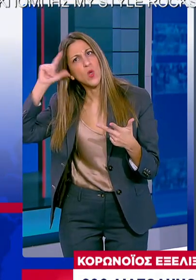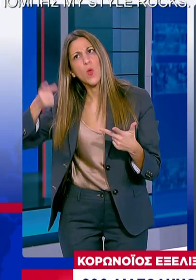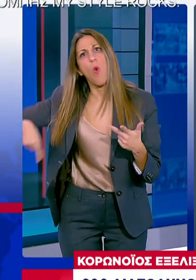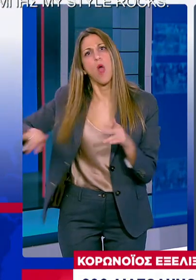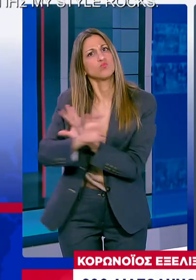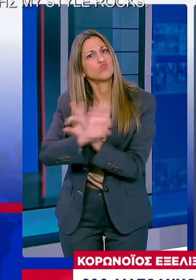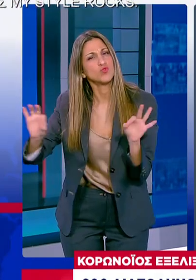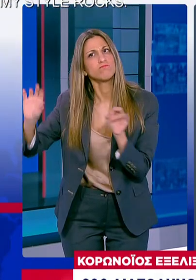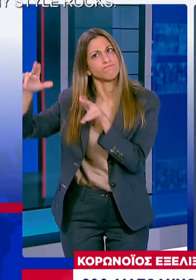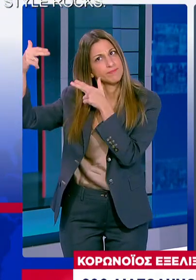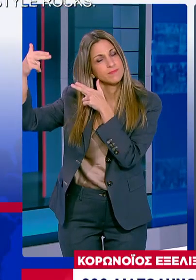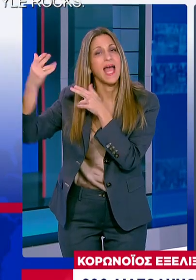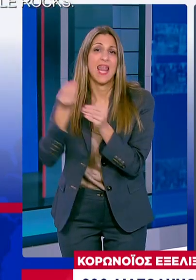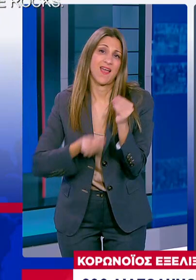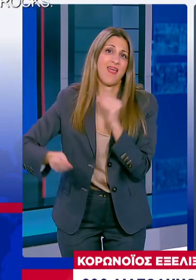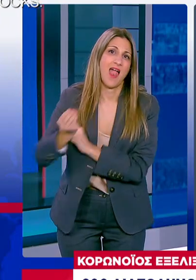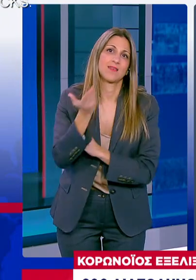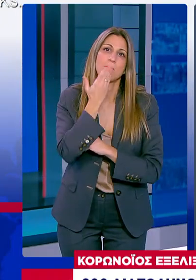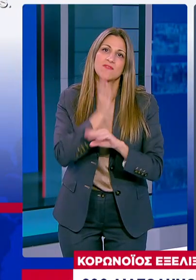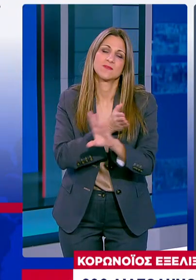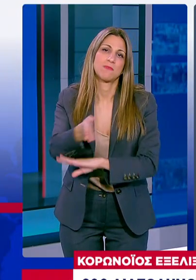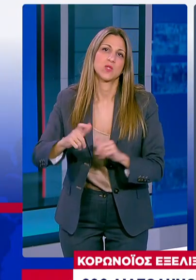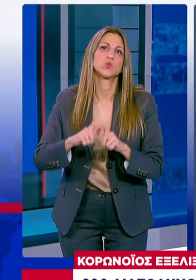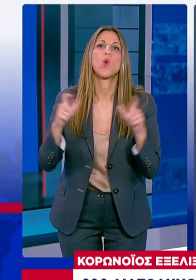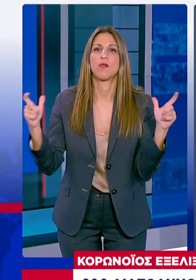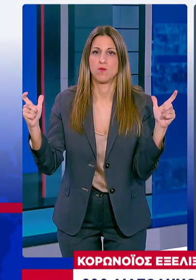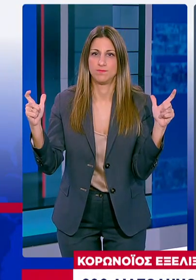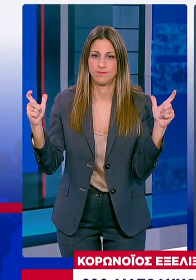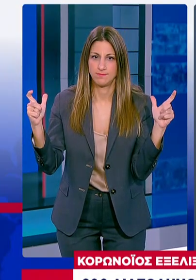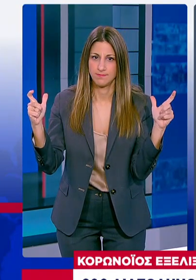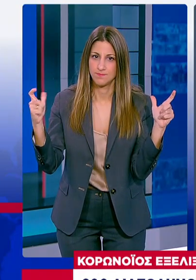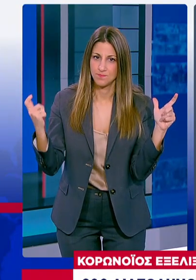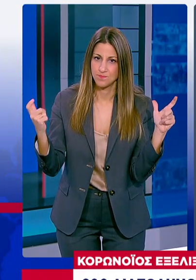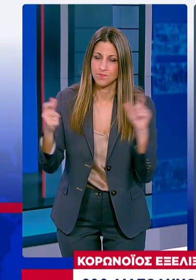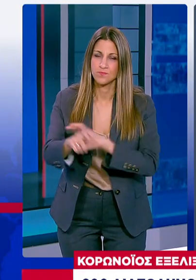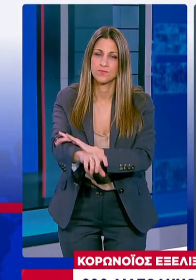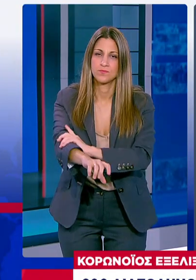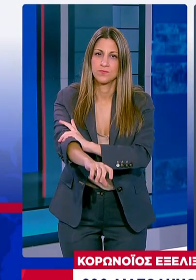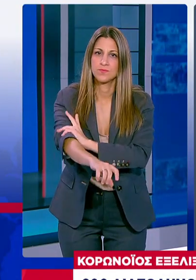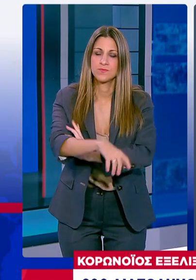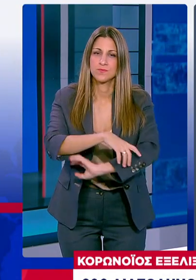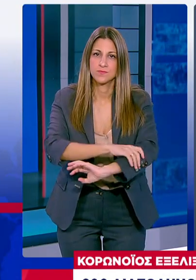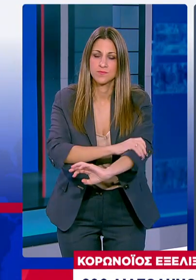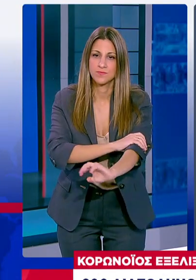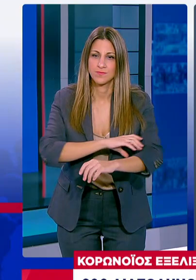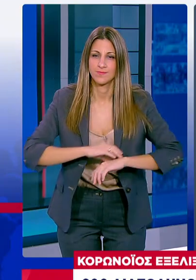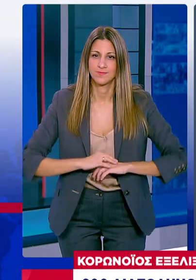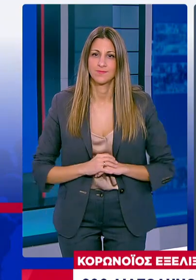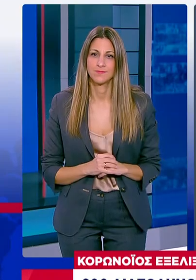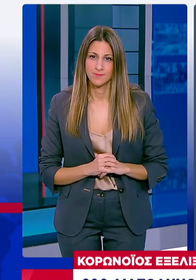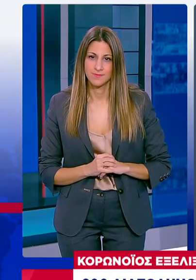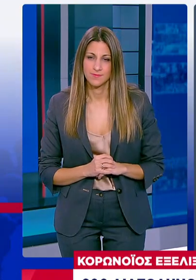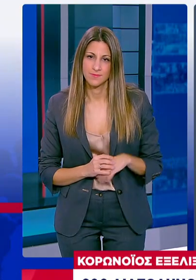αντικαταστήσει την εκπαίδευση με φυσική παρουσία Οι δημιουργικές σχέσεις αλλά και η αλληλεπίδευση μεταξύ των μαθητών